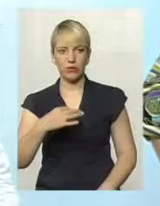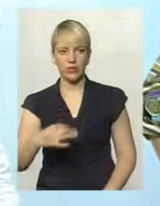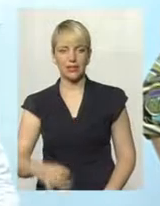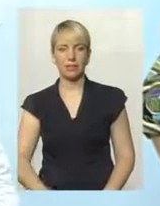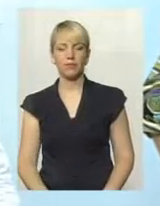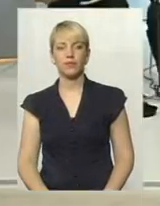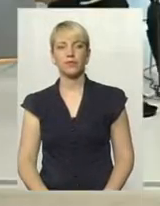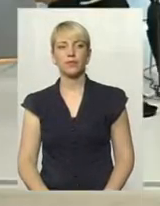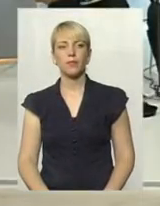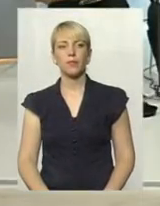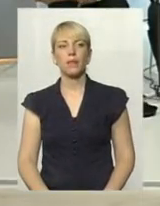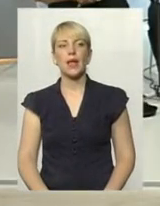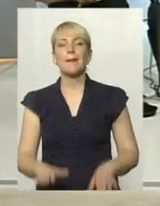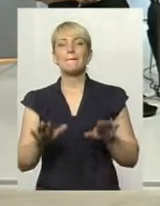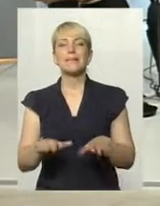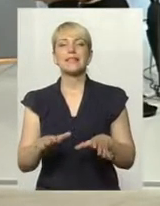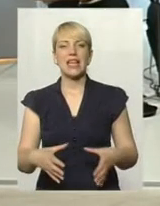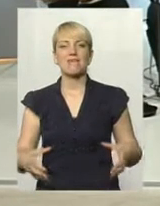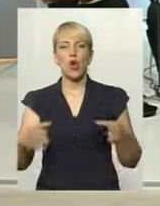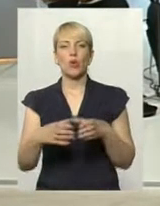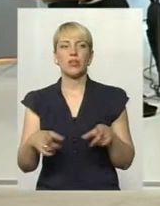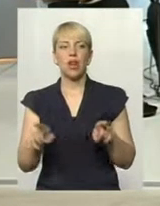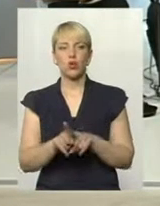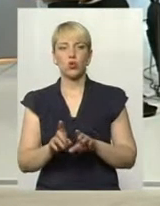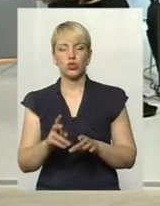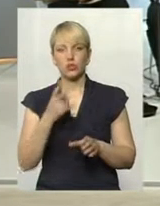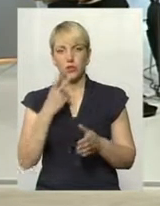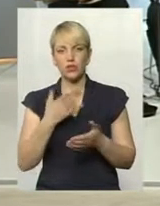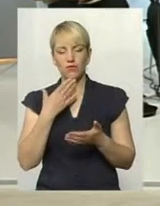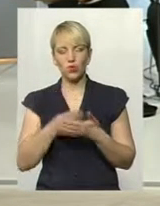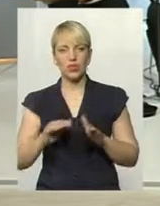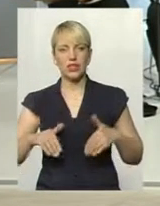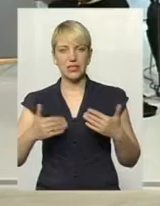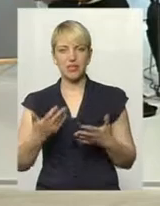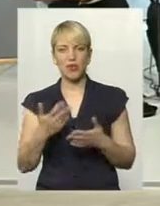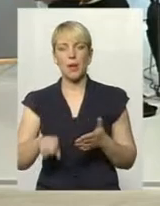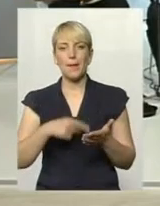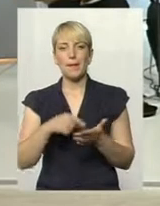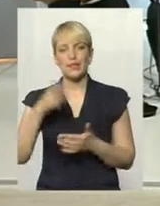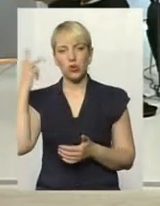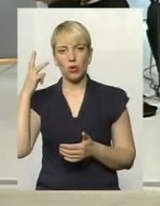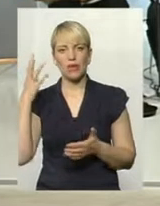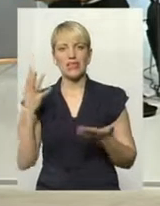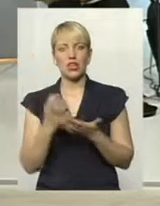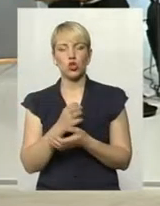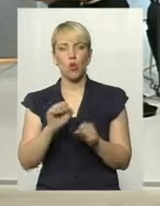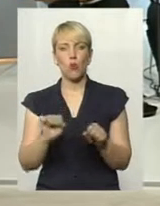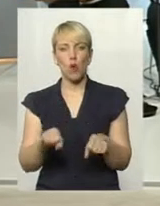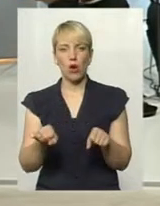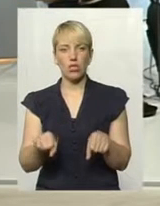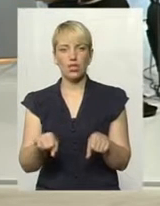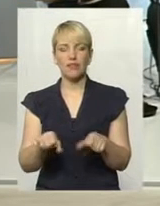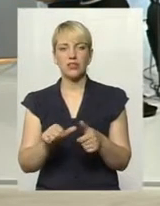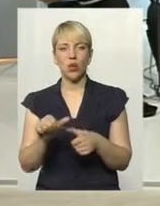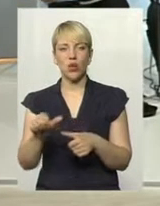додати, що місцеві громади також проявляють ініціативу. Якщо взяти місто Хмельницьке, воно знайшло можливість, крім